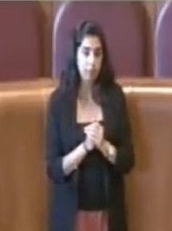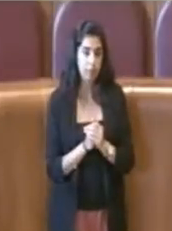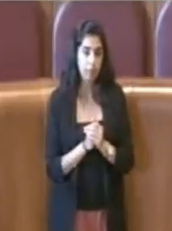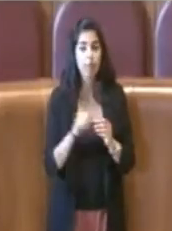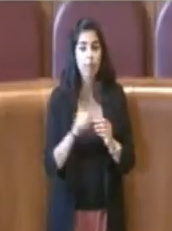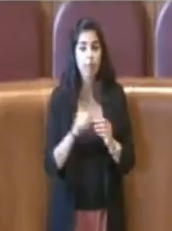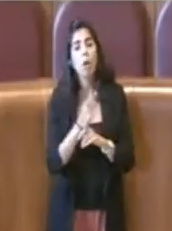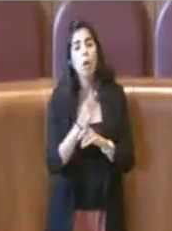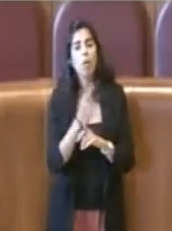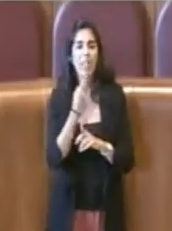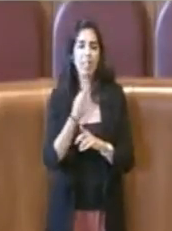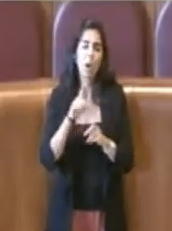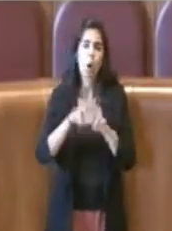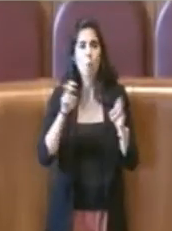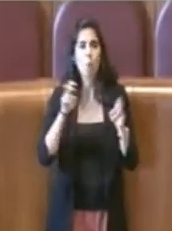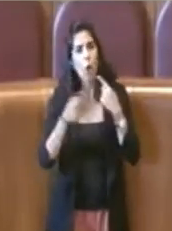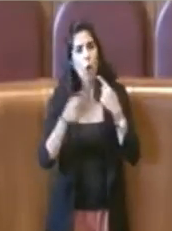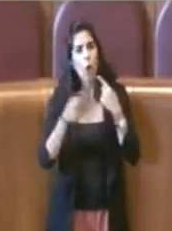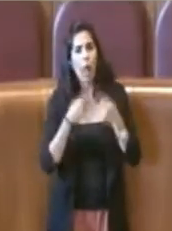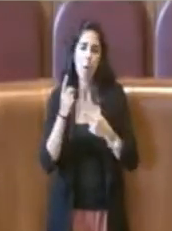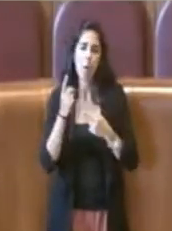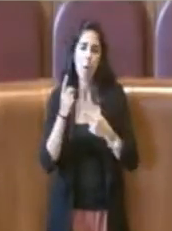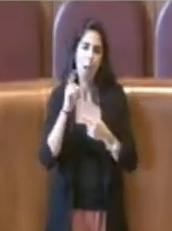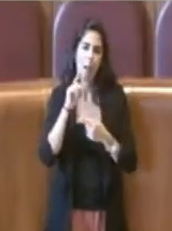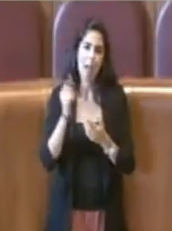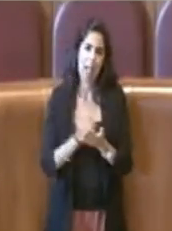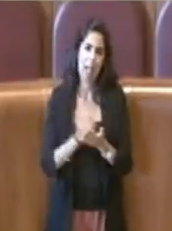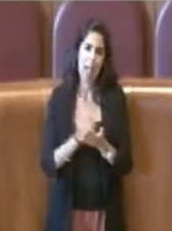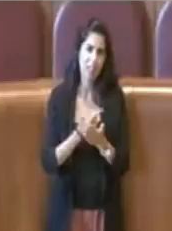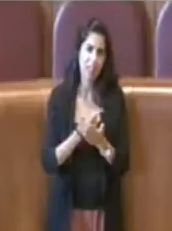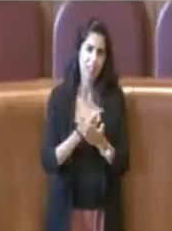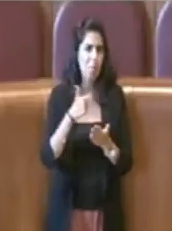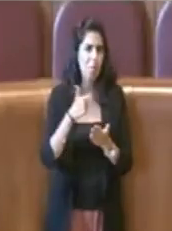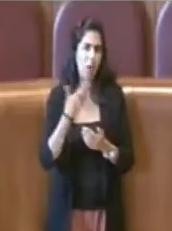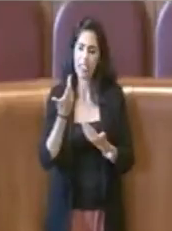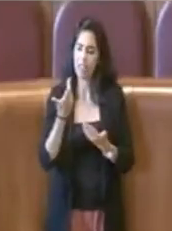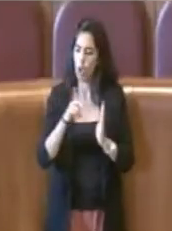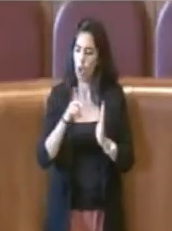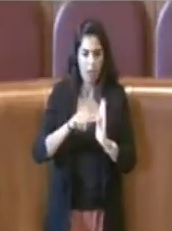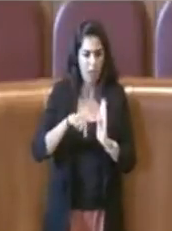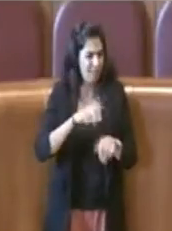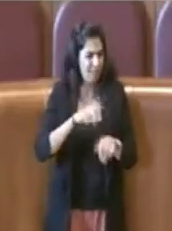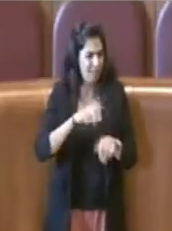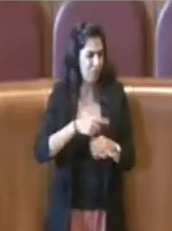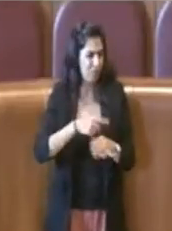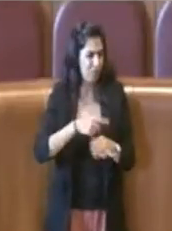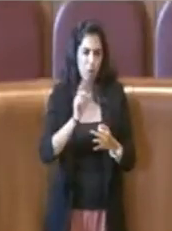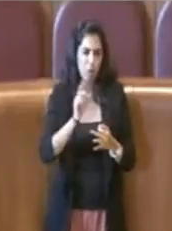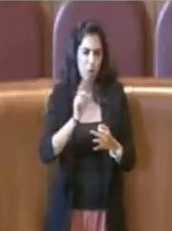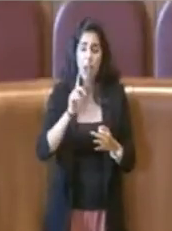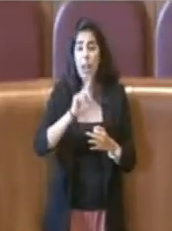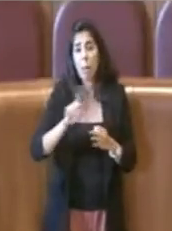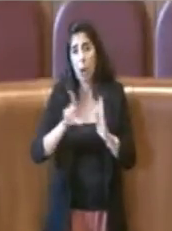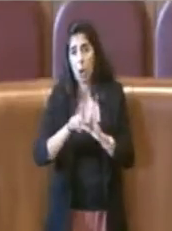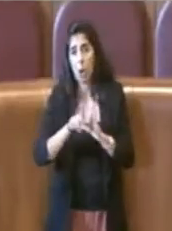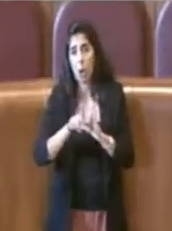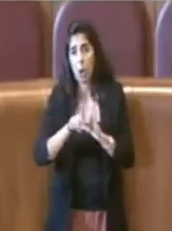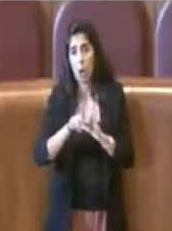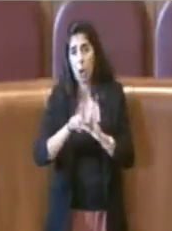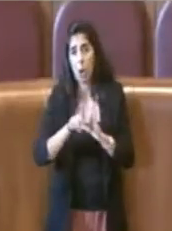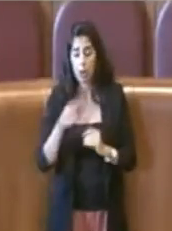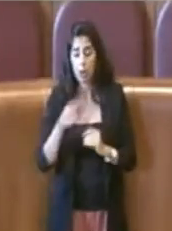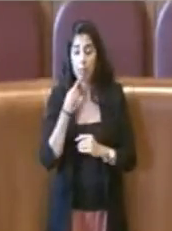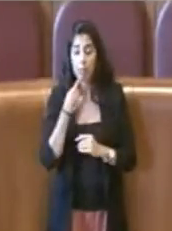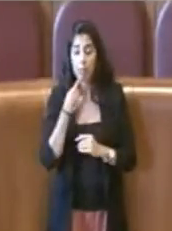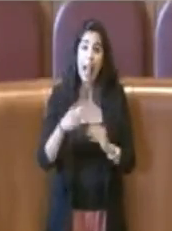polemica, ma mi astengo dal farlo perché non è nel tempo, nel luogo che la legge non ammette ignoranza, ma in